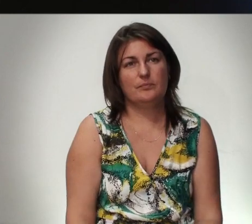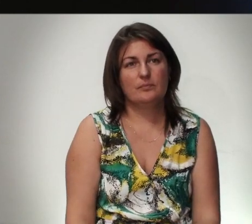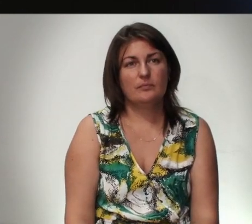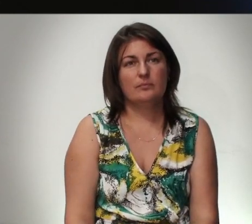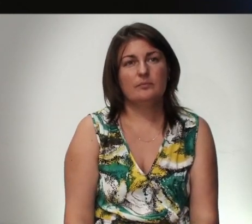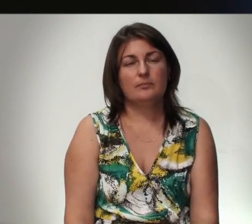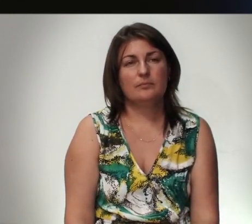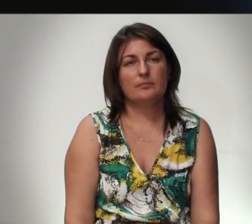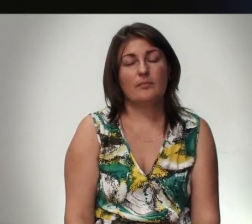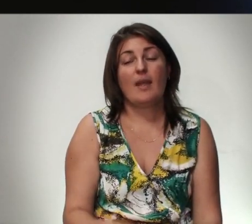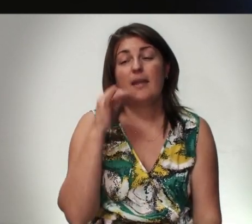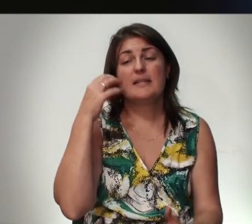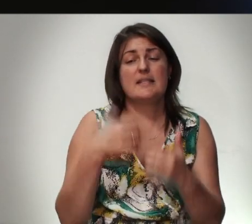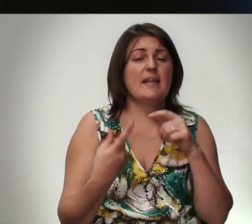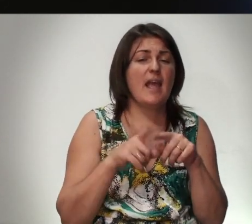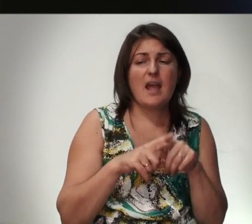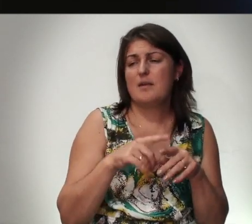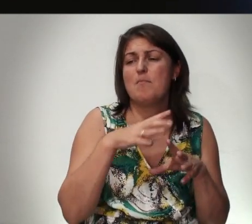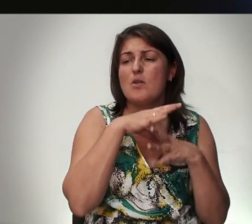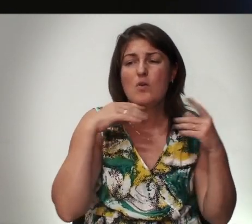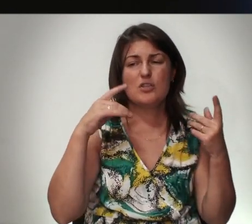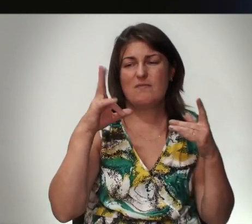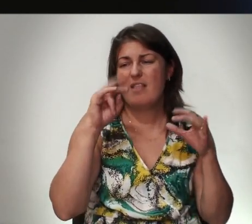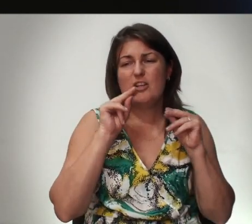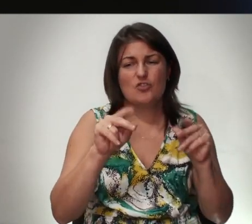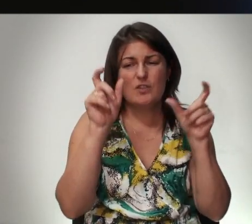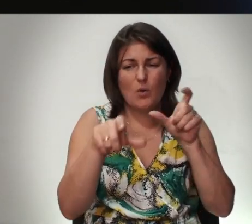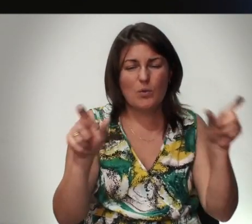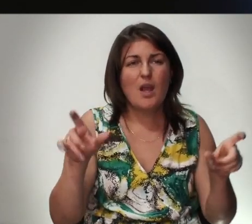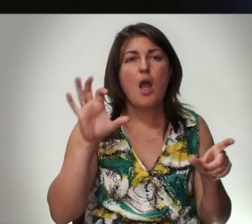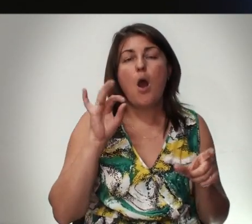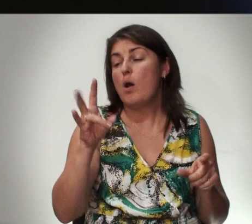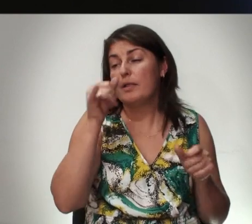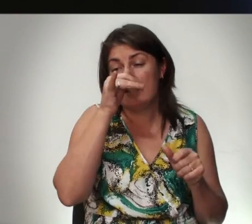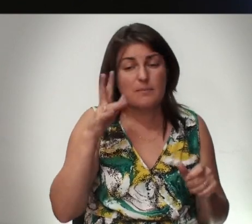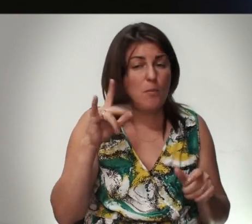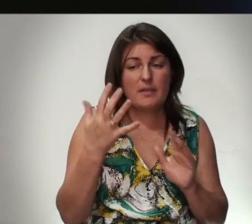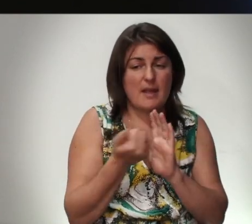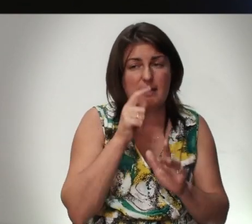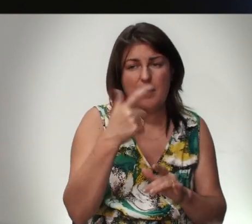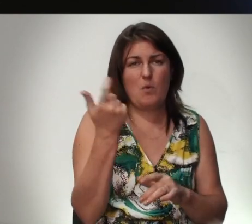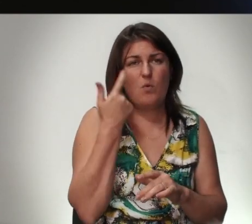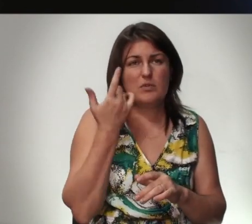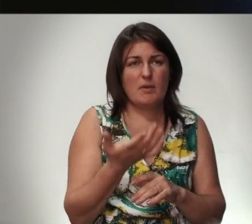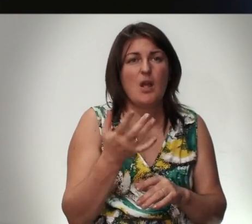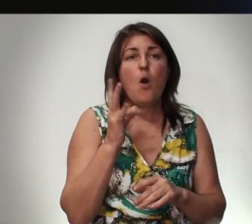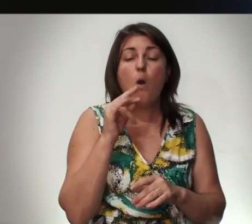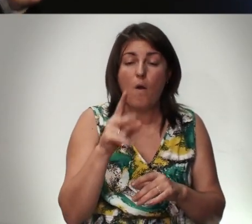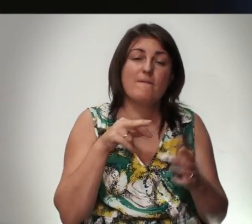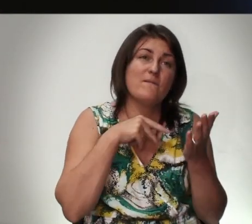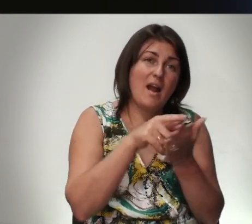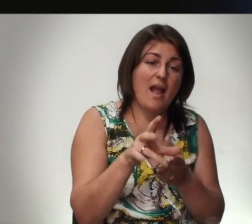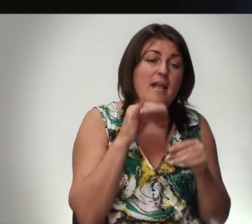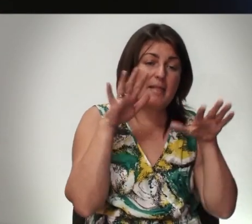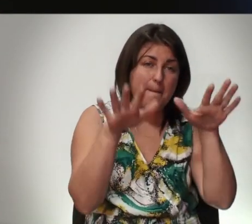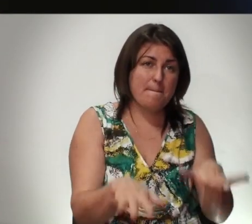И Среди Этих Множества Развратных Людей Нечестивых Людей Он Не смог Подойти Там Господа Но Он Выходил